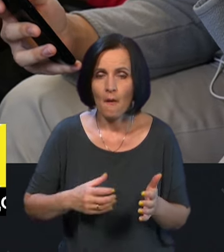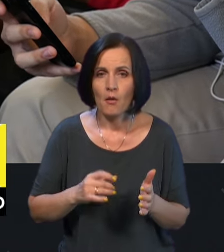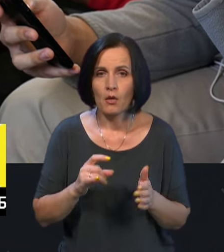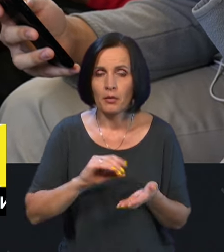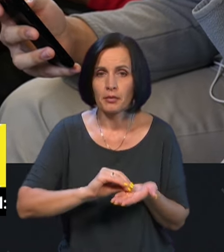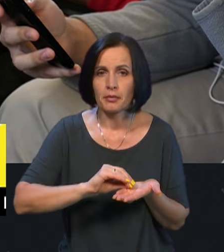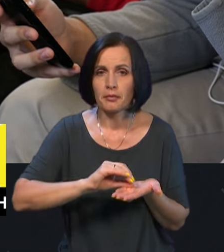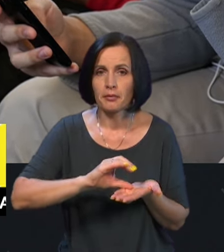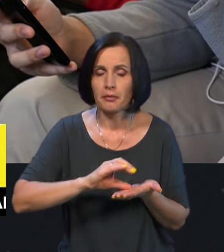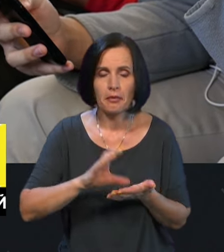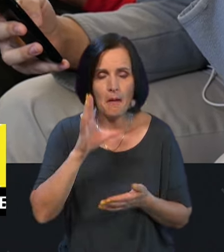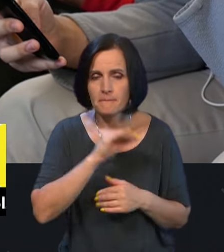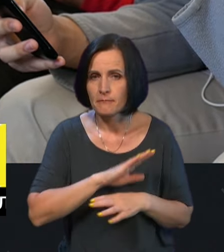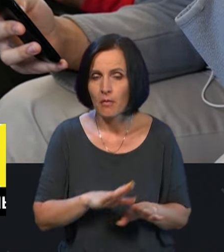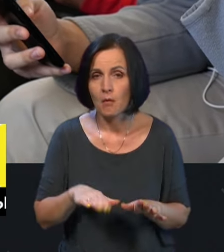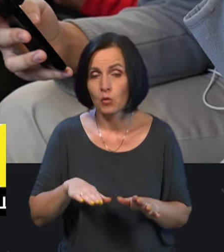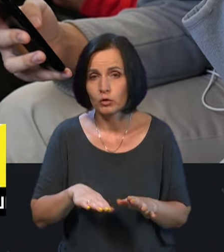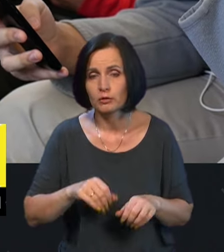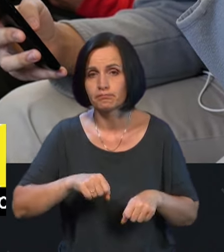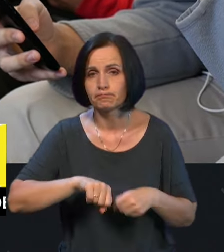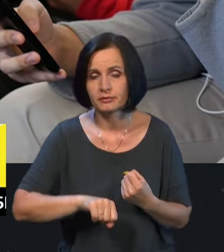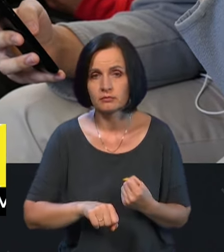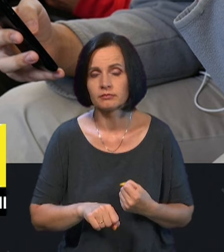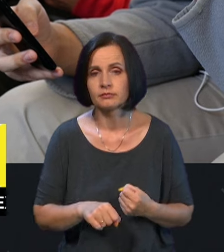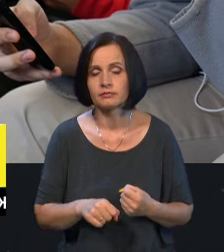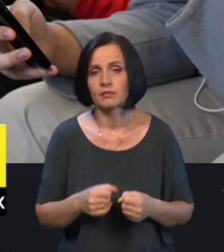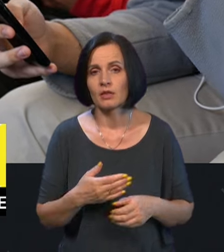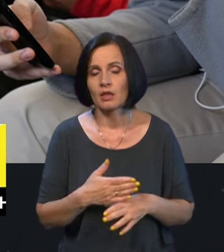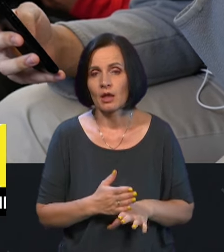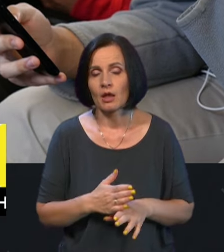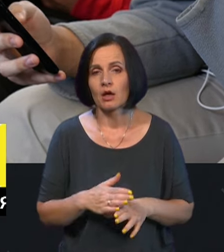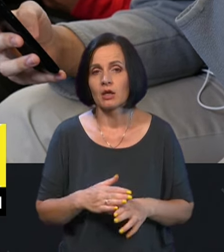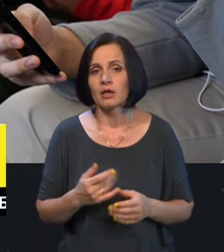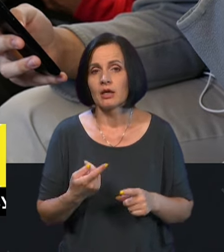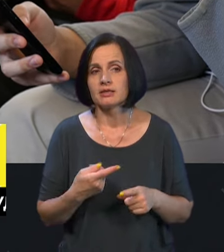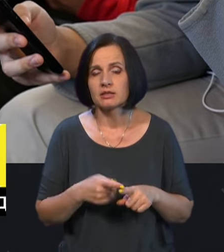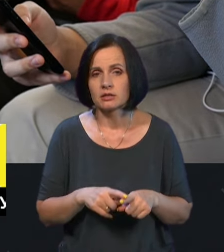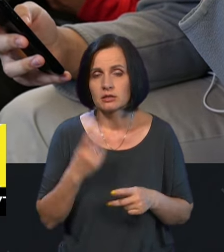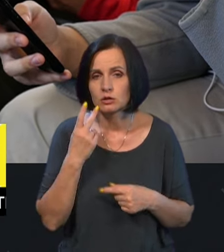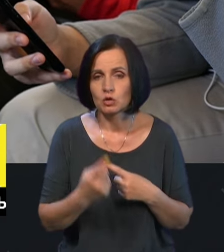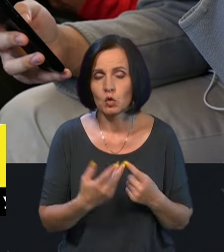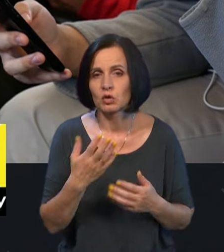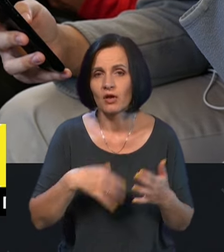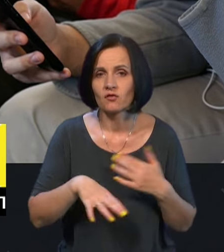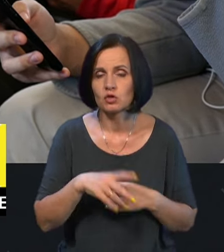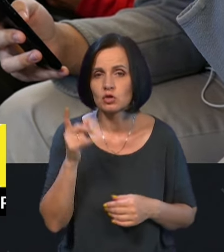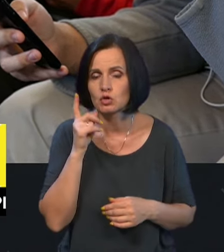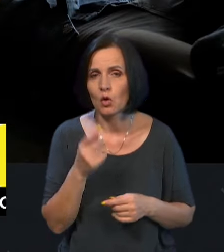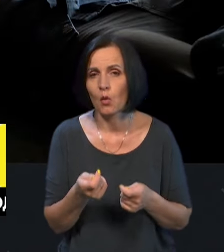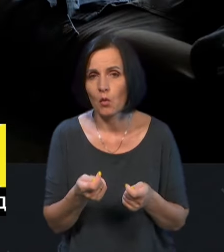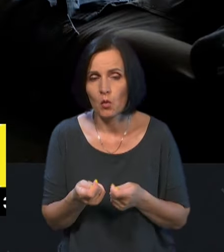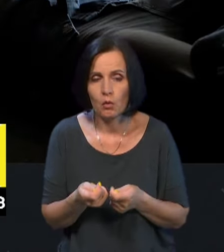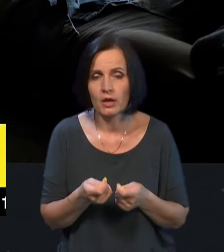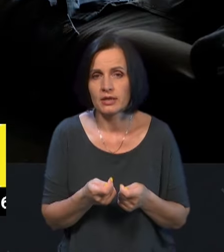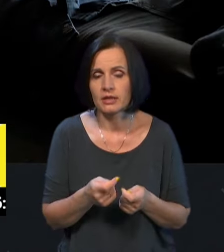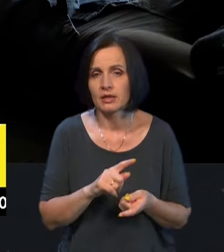з часом виходять з ладу, це от такий постійний процес, коли всі оператори замінюють акумулятори. На всіх